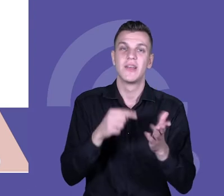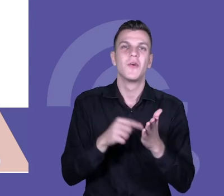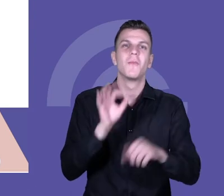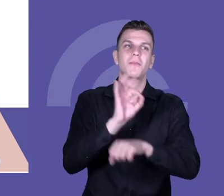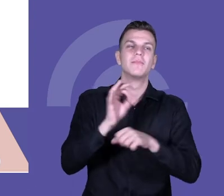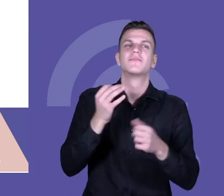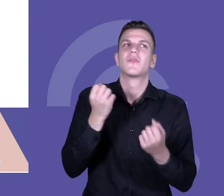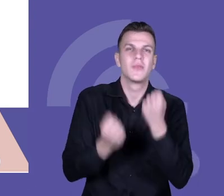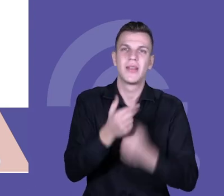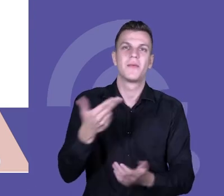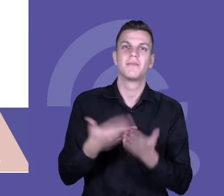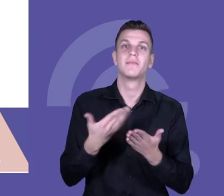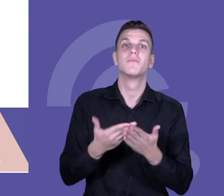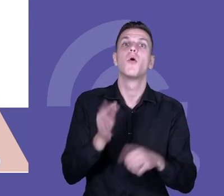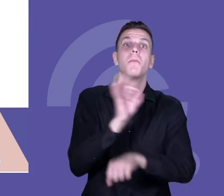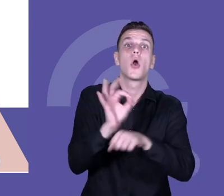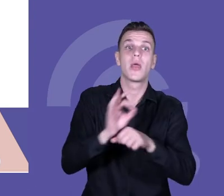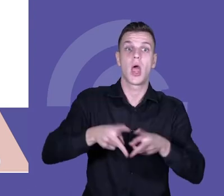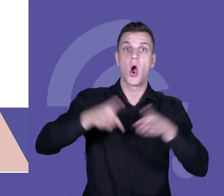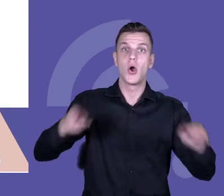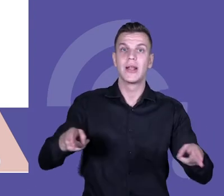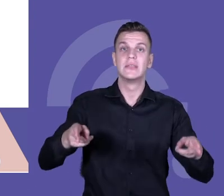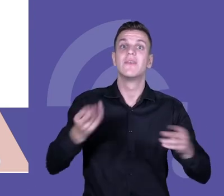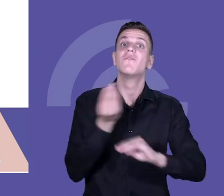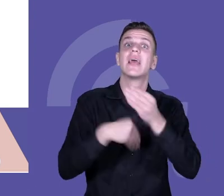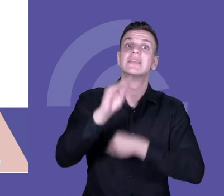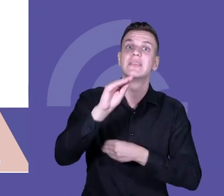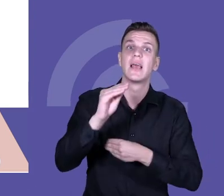toczył się w dużej części w warunkach edukacji zdalnej i pandemii.